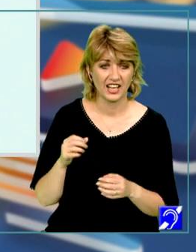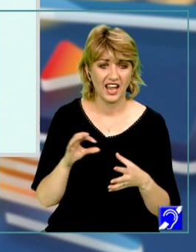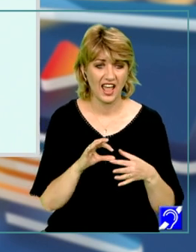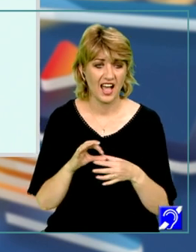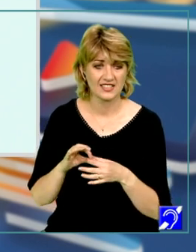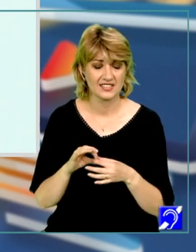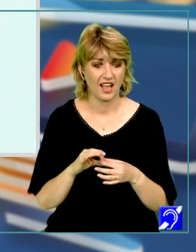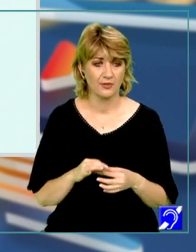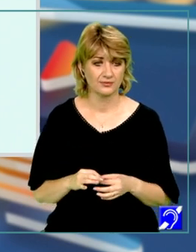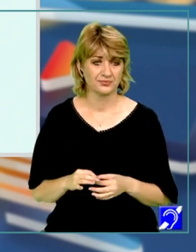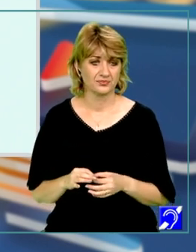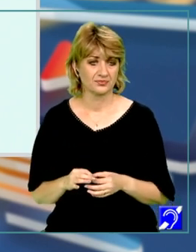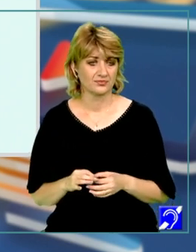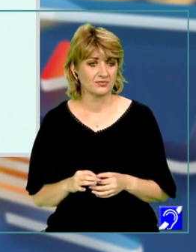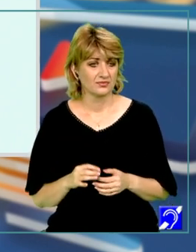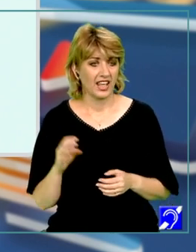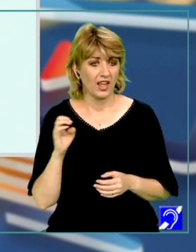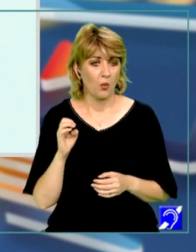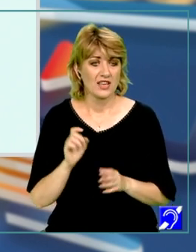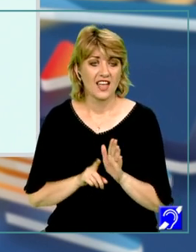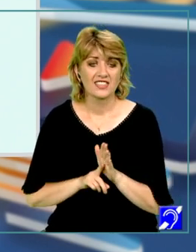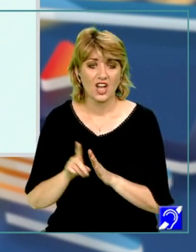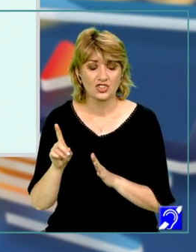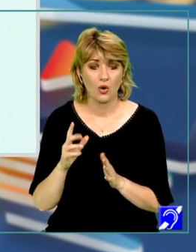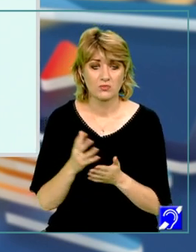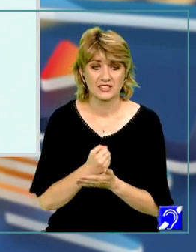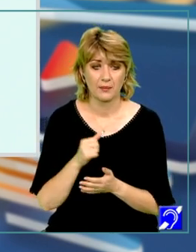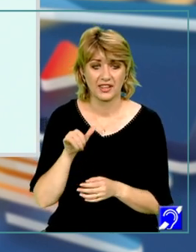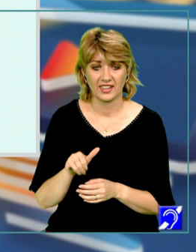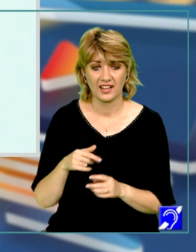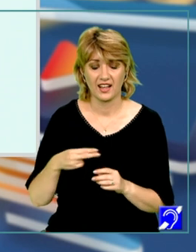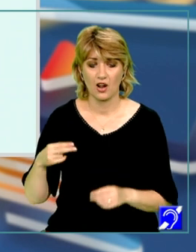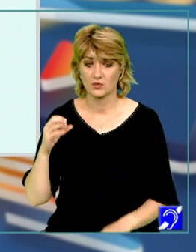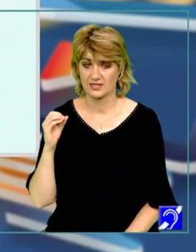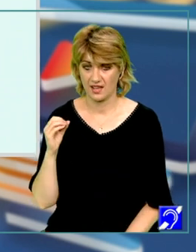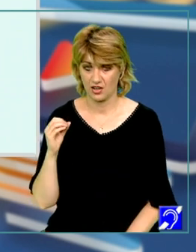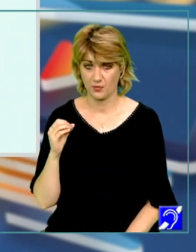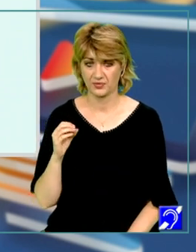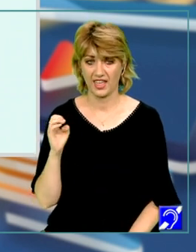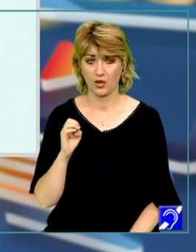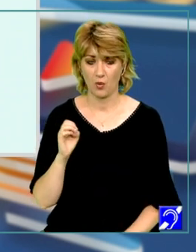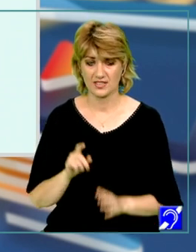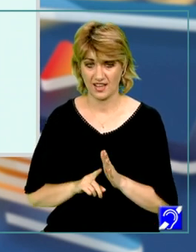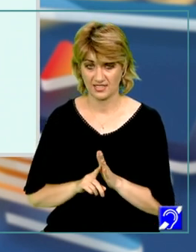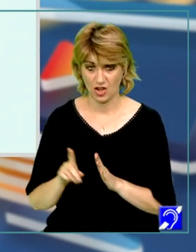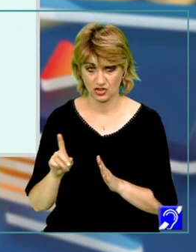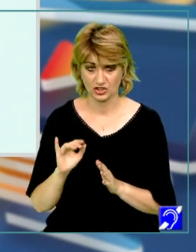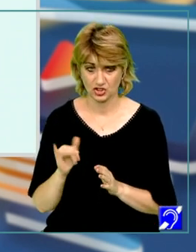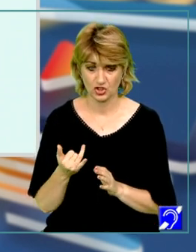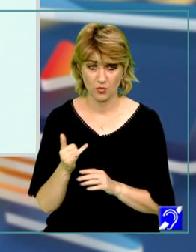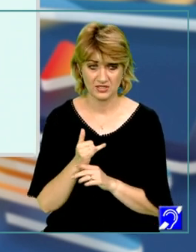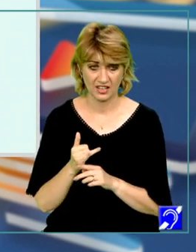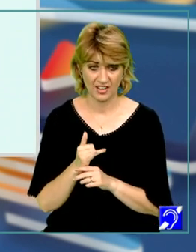care generează ecuația tangentei, obținem y egal cu 0, ecuația tangentei și cu